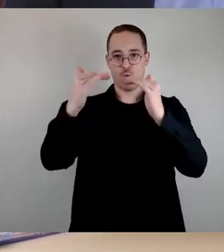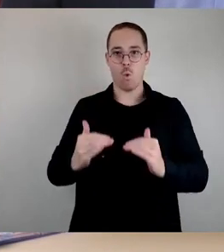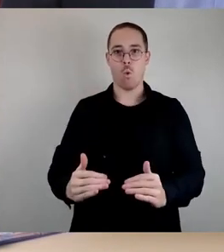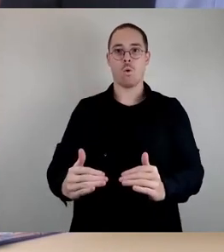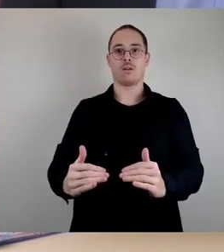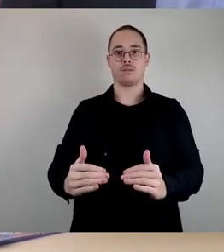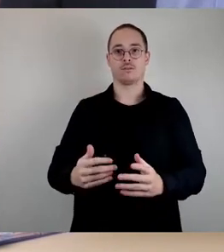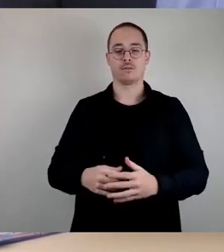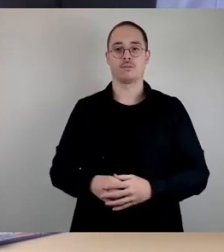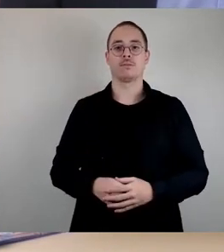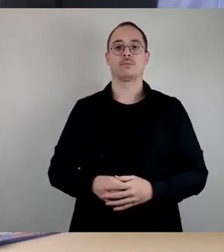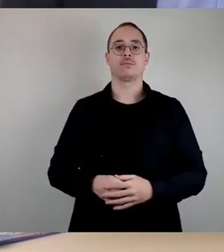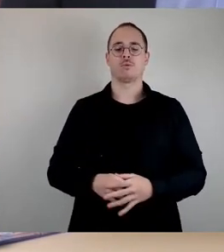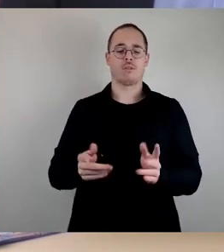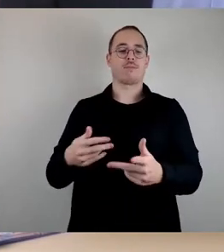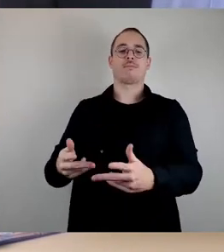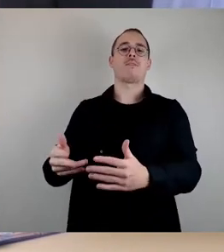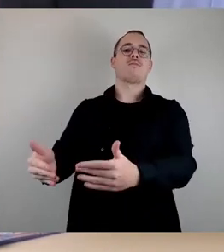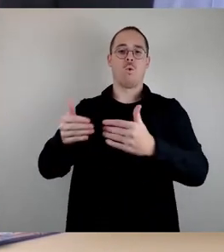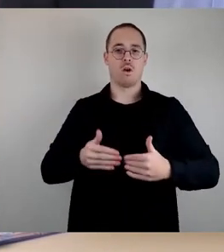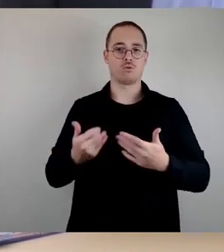möchte, vorziehen, den bitte ich jetzt um ein Stimmzeichen.